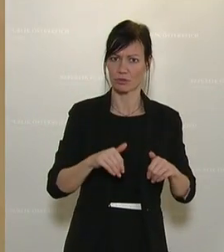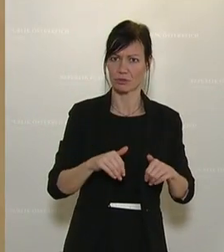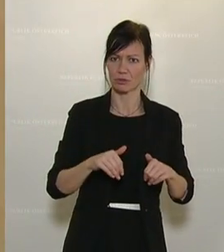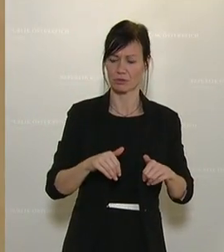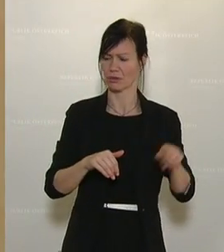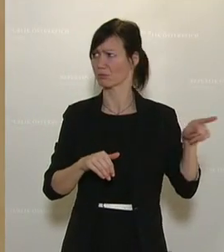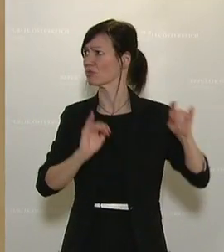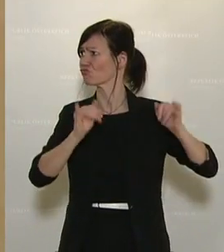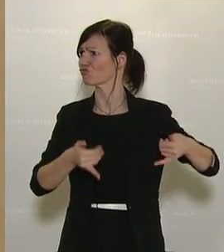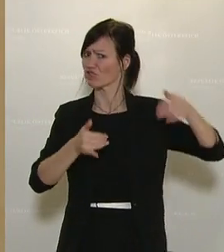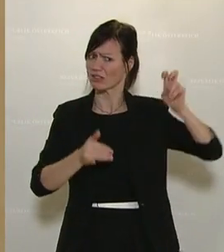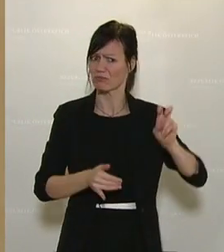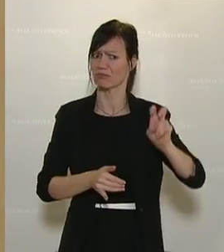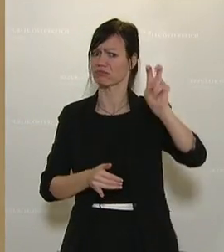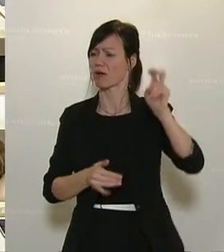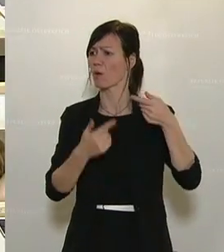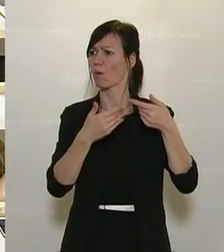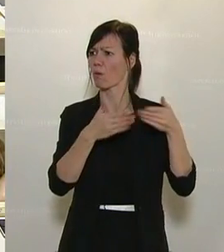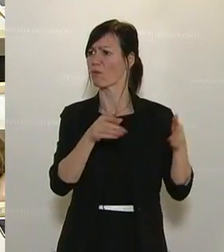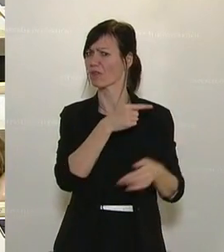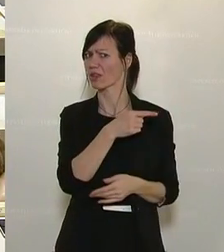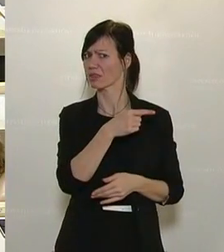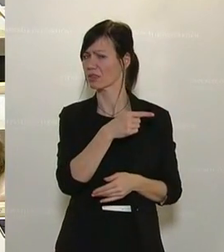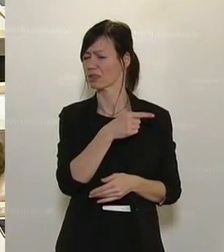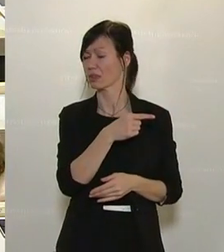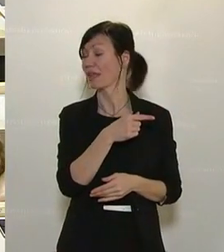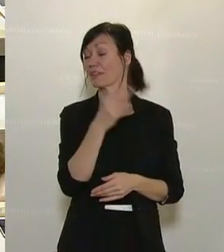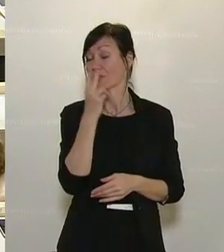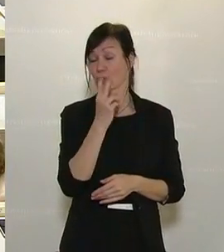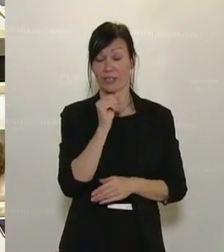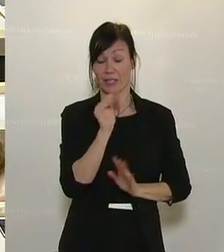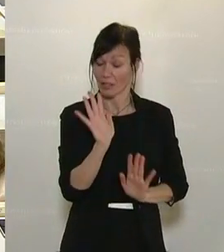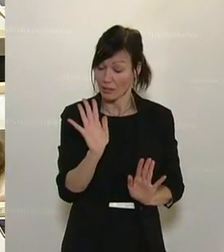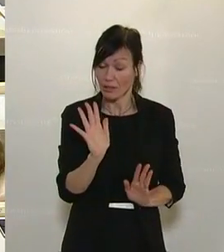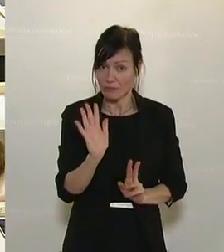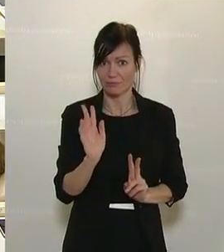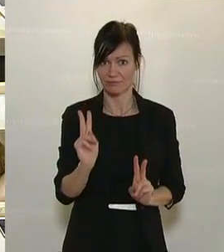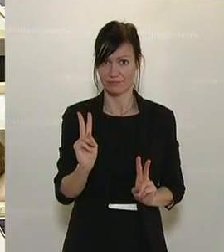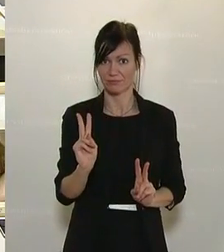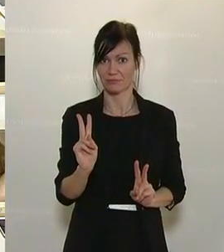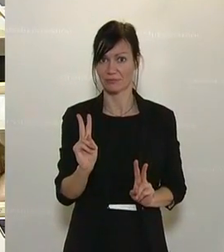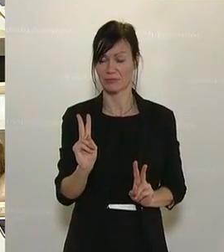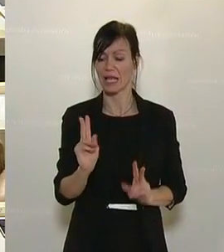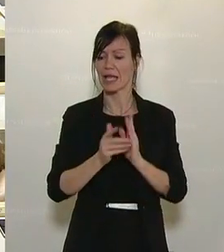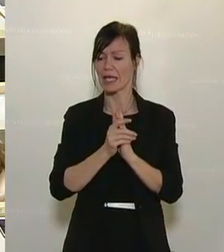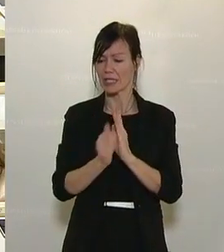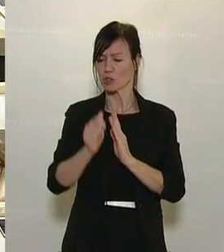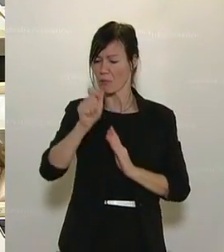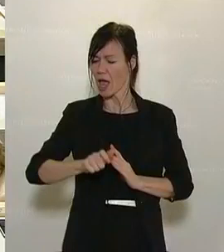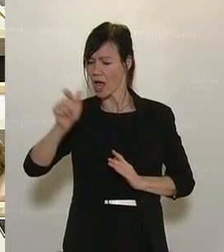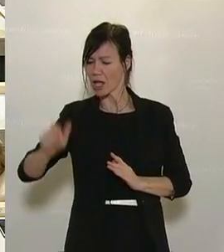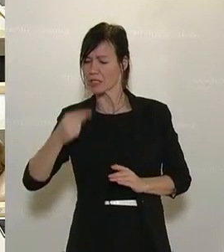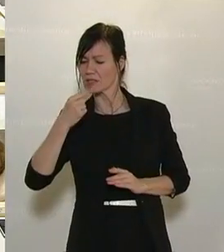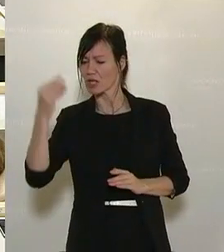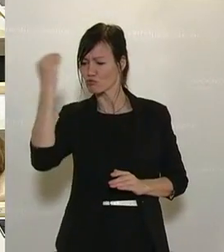Skilifte werden aber offen gelassen. Also ich verstehe das alles nicht mehr. Es gibt diese Expertinnen, die immer gesagt